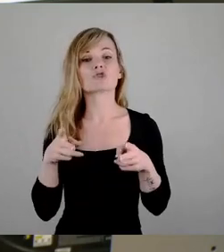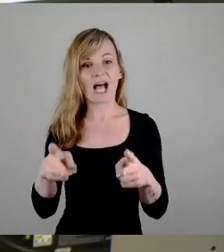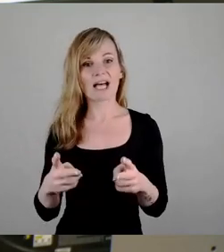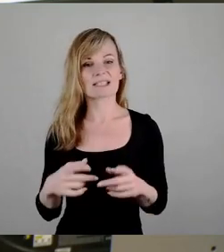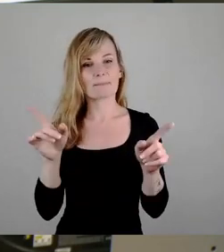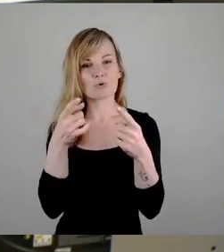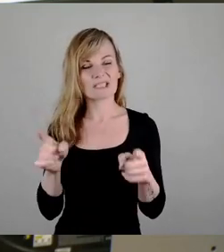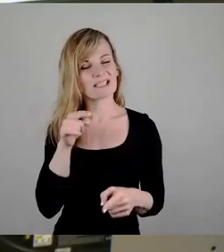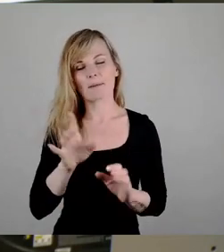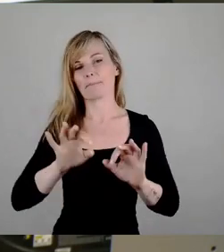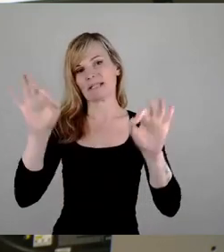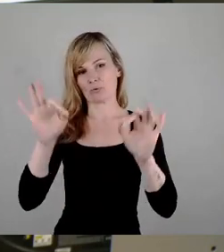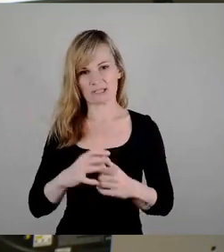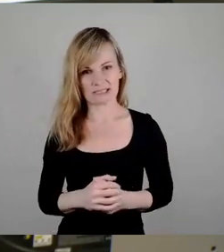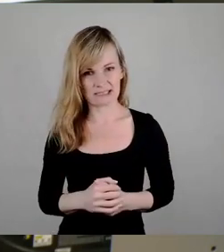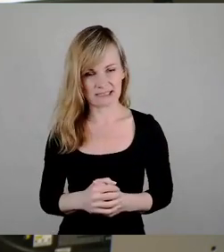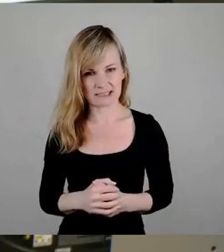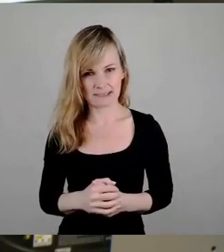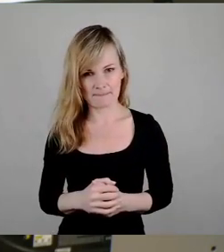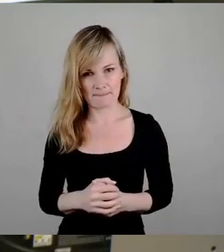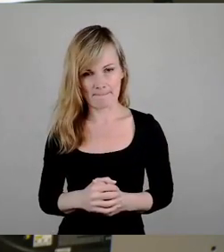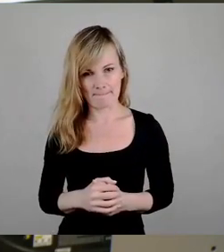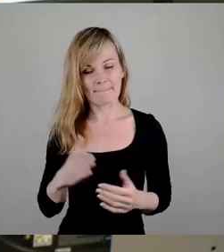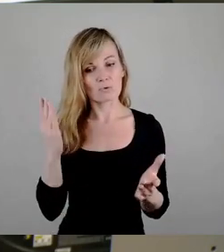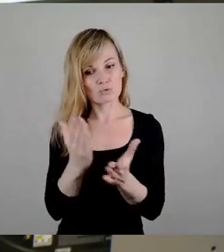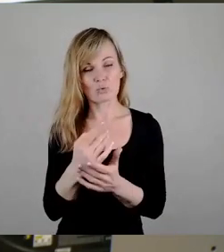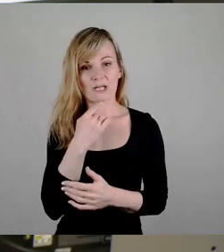ist. Das wurde ja schon gesagt,